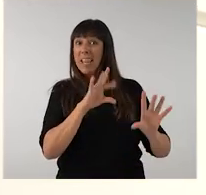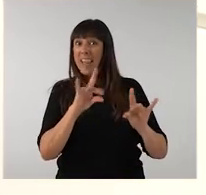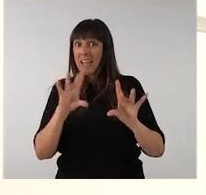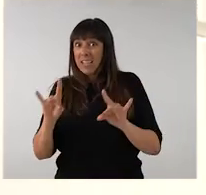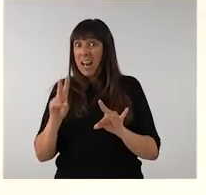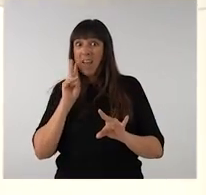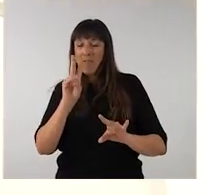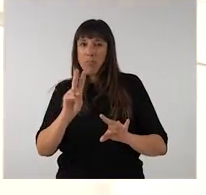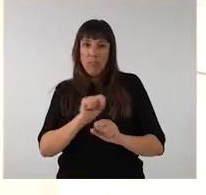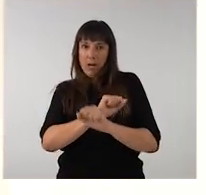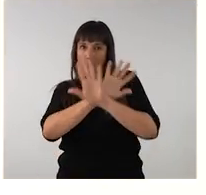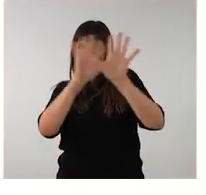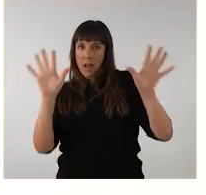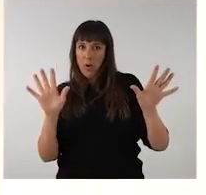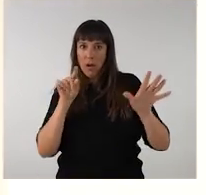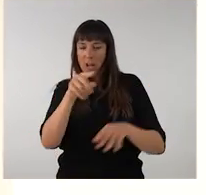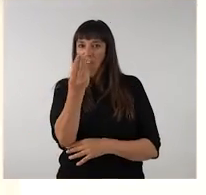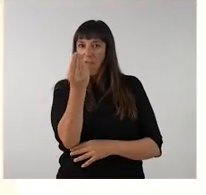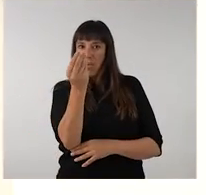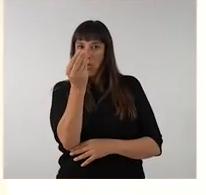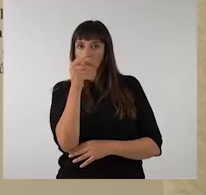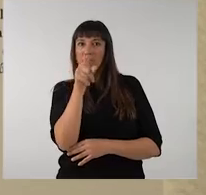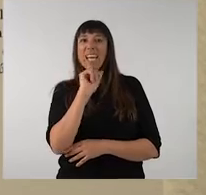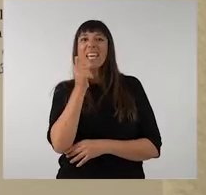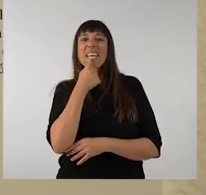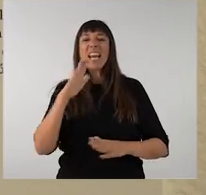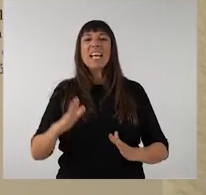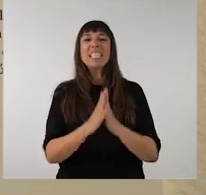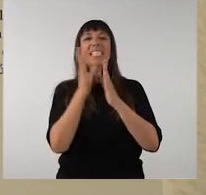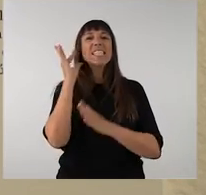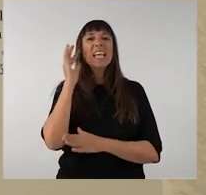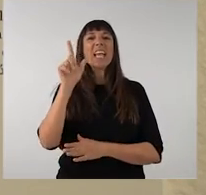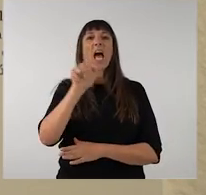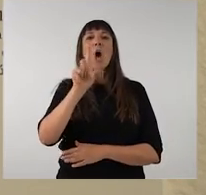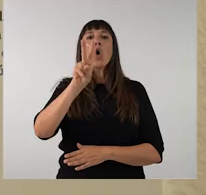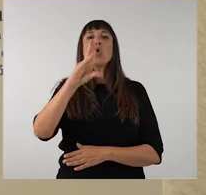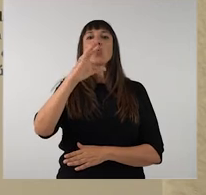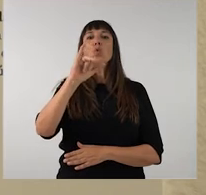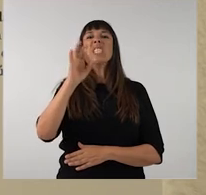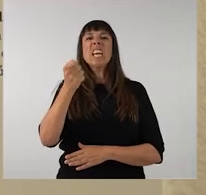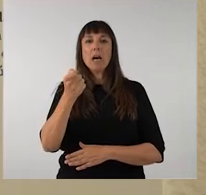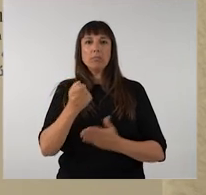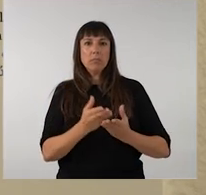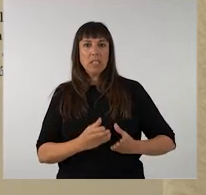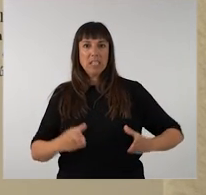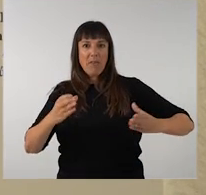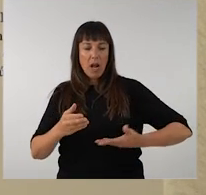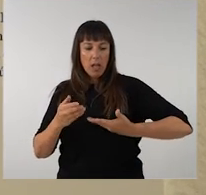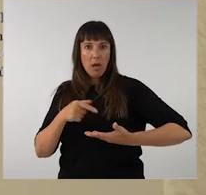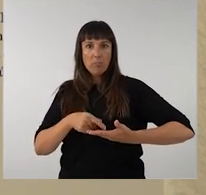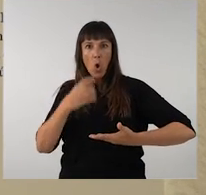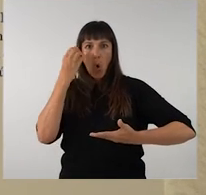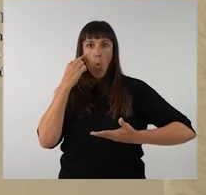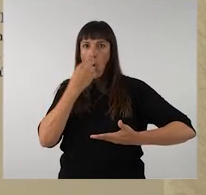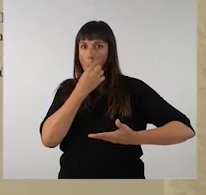la trobem de manera molt explícita en aquesta altra figura, en aquest cas Santa Llúcia, que el que té a les mans és una safata amb els ulls,